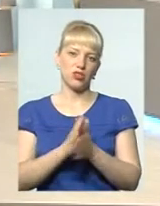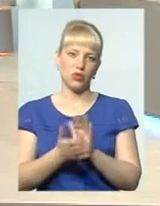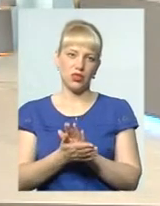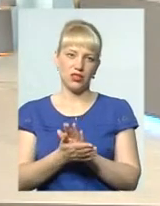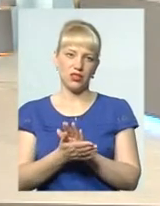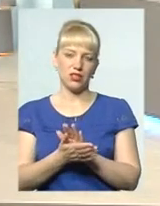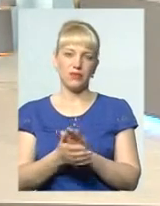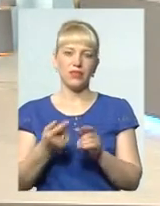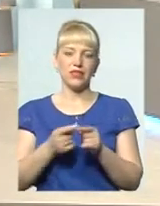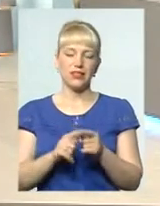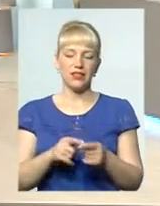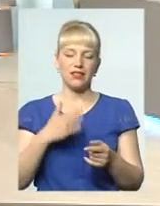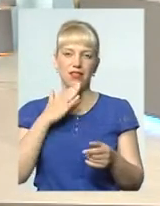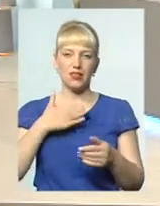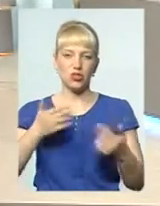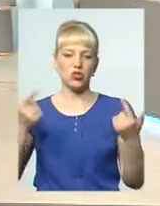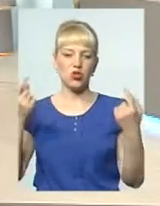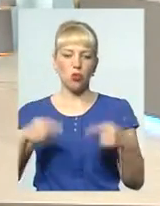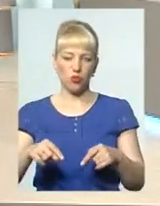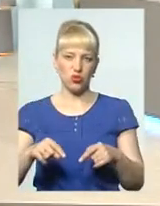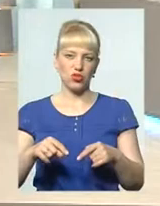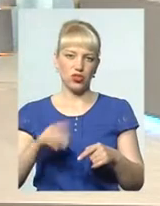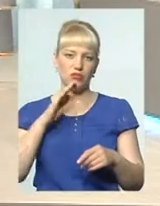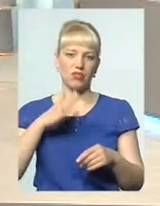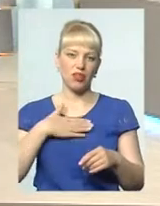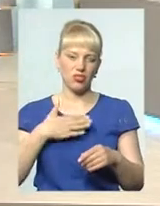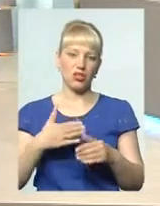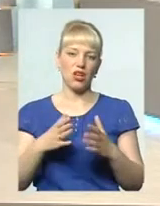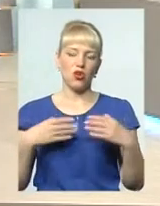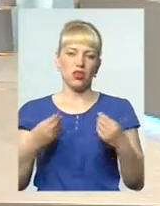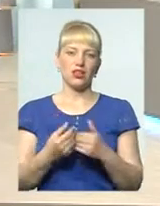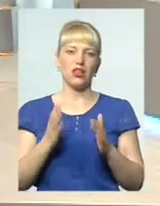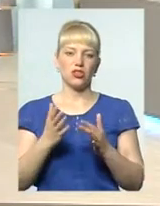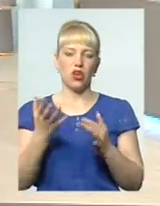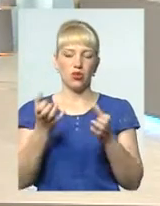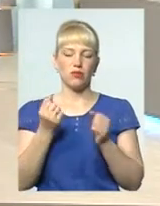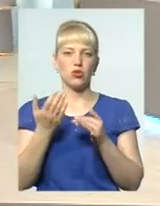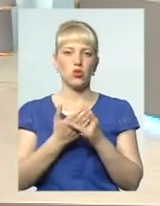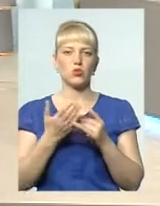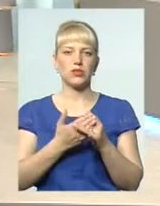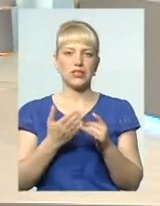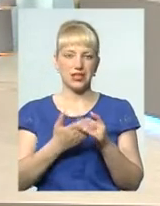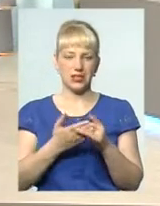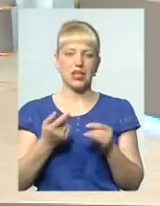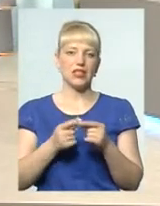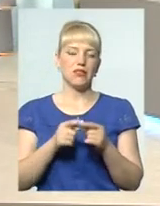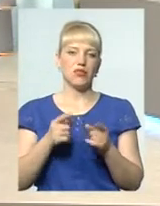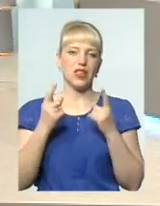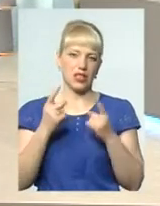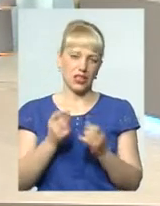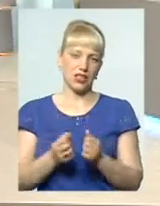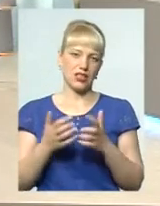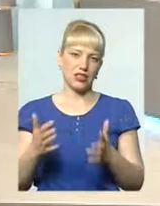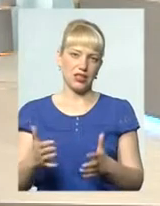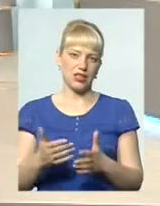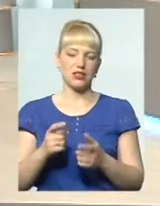тотальне зубожіння наших родин, тому що лише в нас, отримуючи субсидій, чимала кількість. В